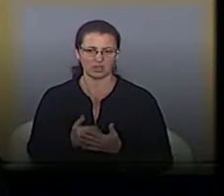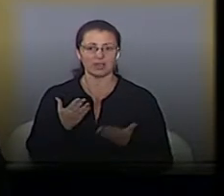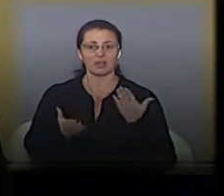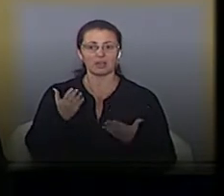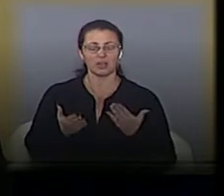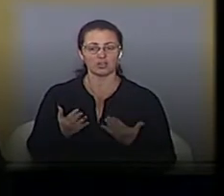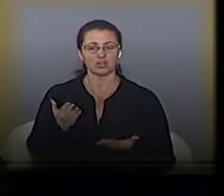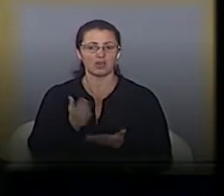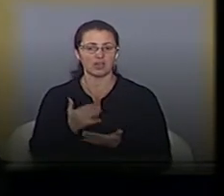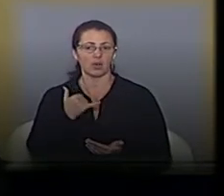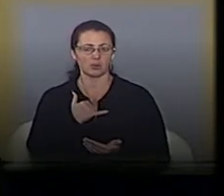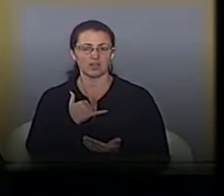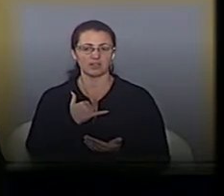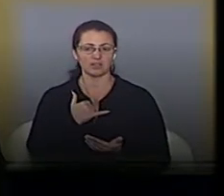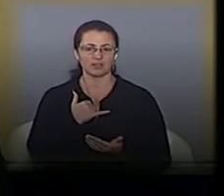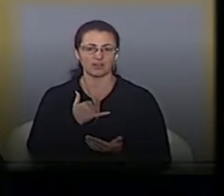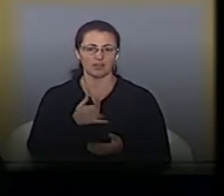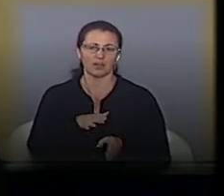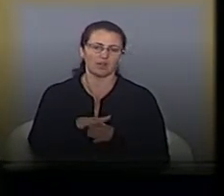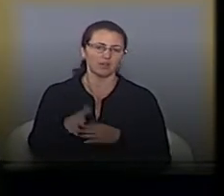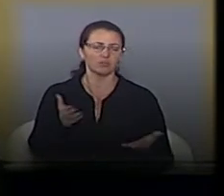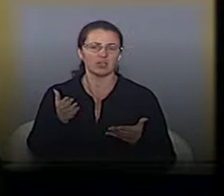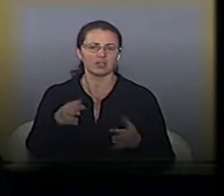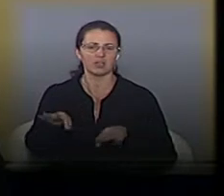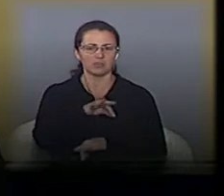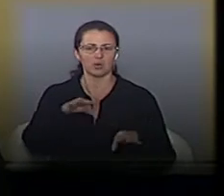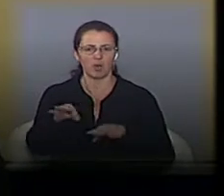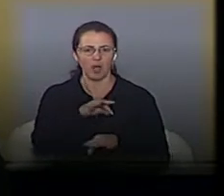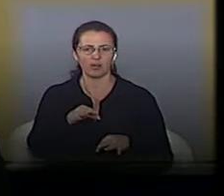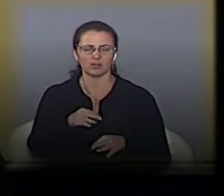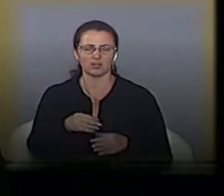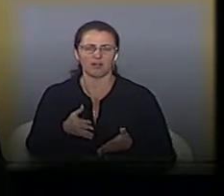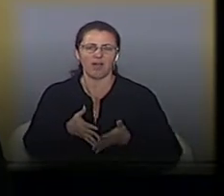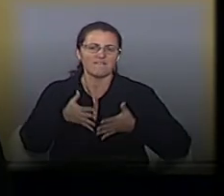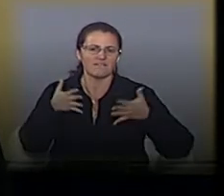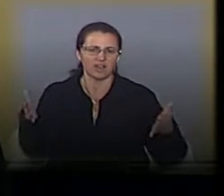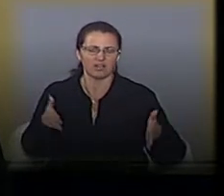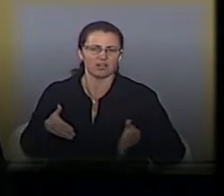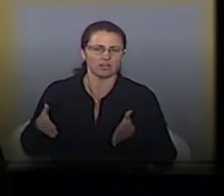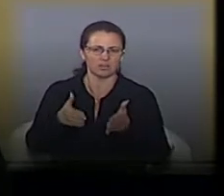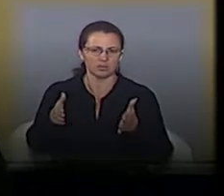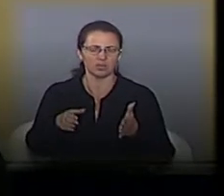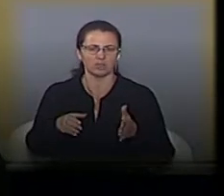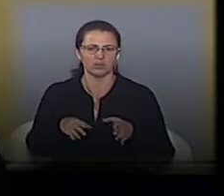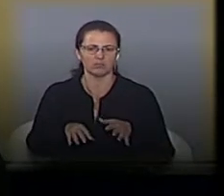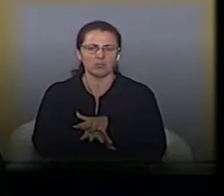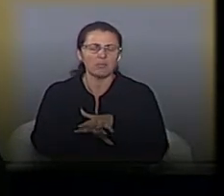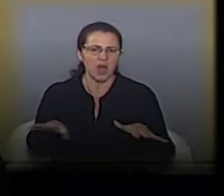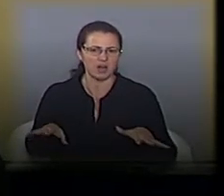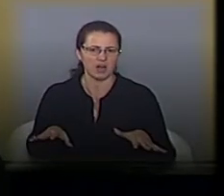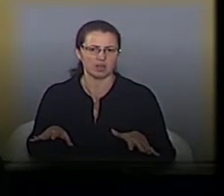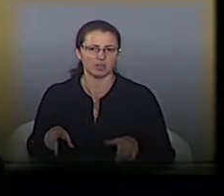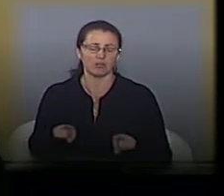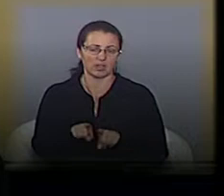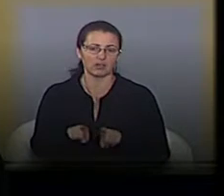якісь у нас, ми реалізовуємо великі проєкти з реконструкції магістрали, з інженерними мережами, так, то там так